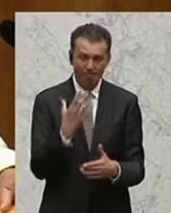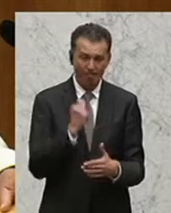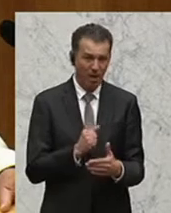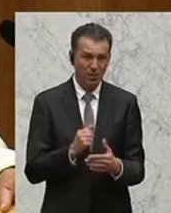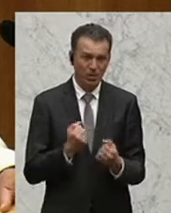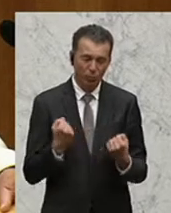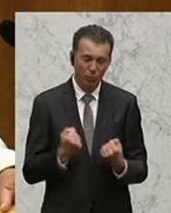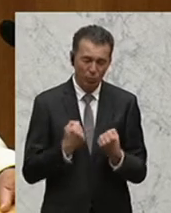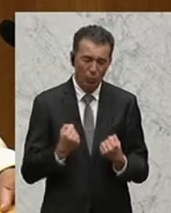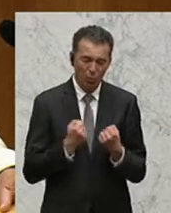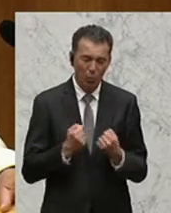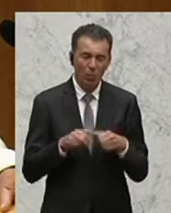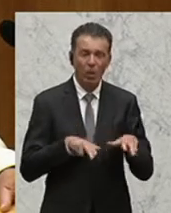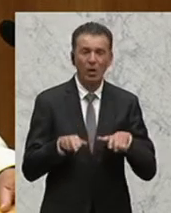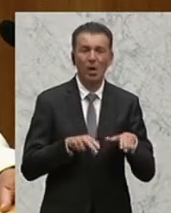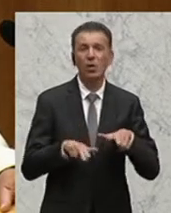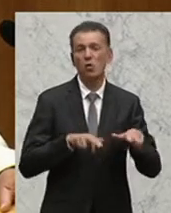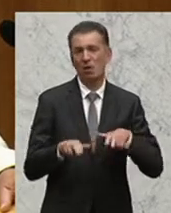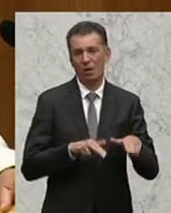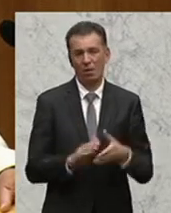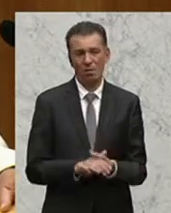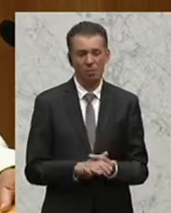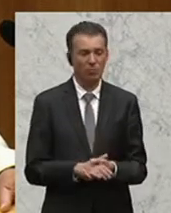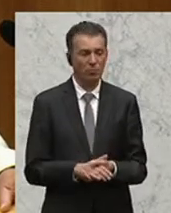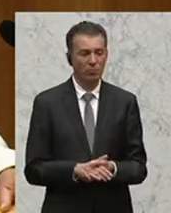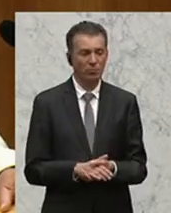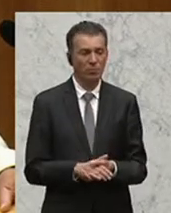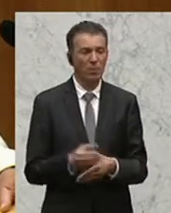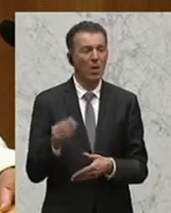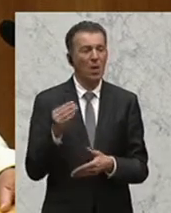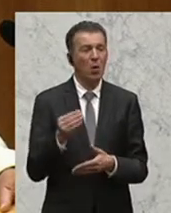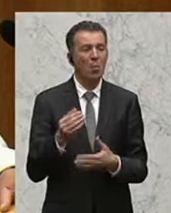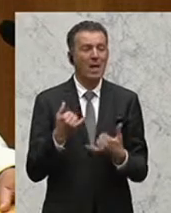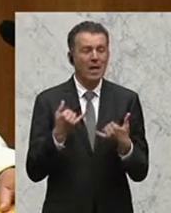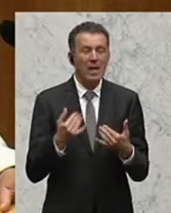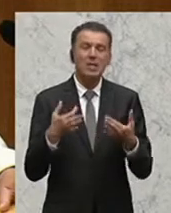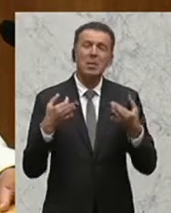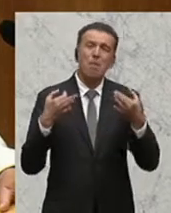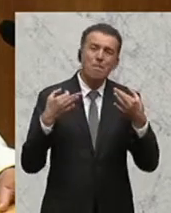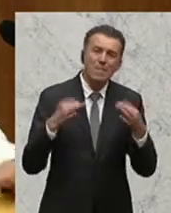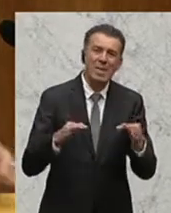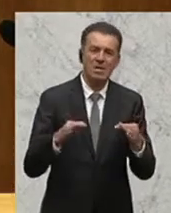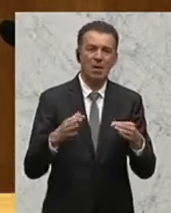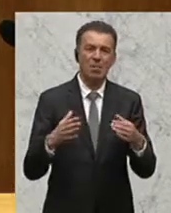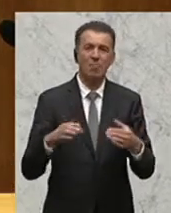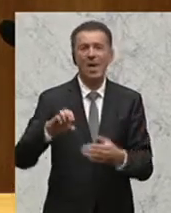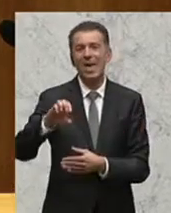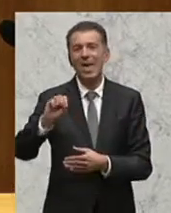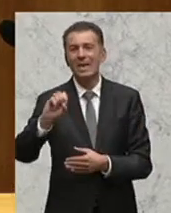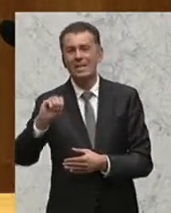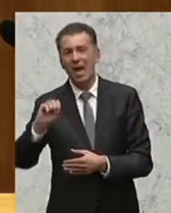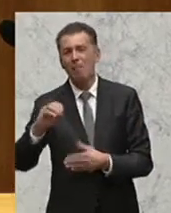weiterführen und man hätte sich das alles erspart. Ich glaube aber trotzdem, dass es wahrscheinlich jetzt besser ist unter dem Rettungsschirm ESM,